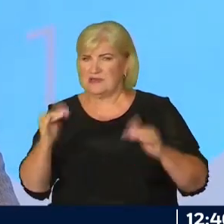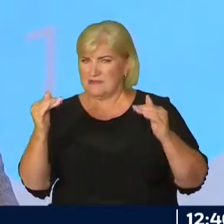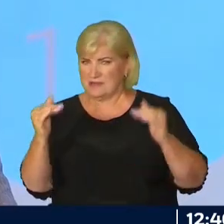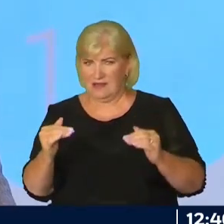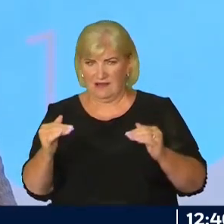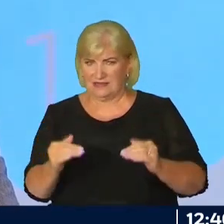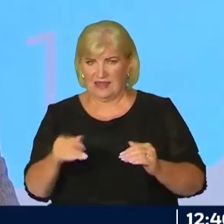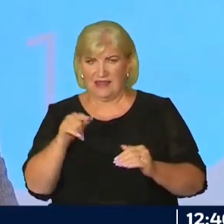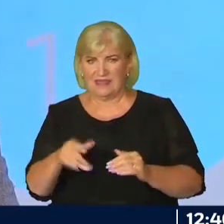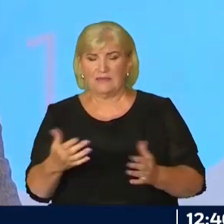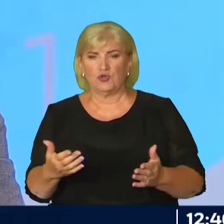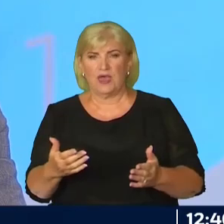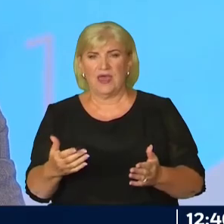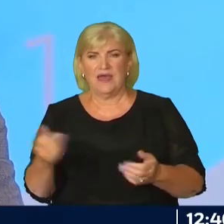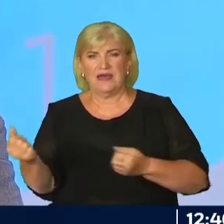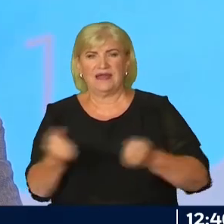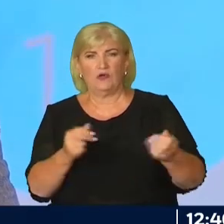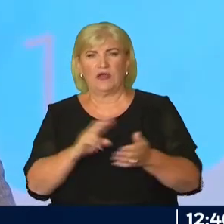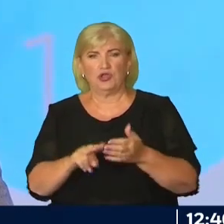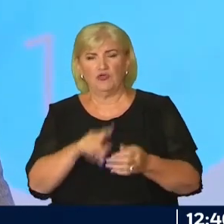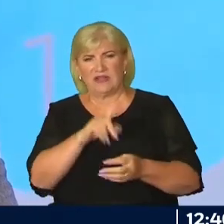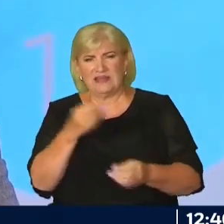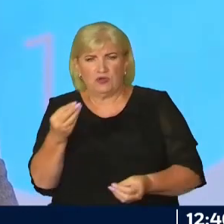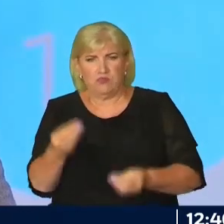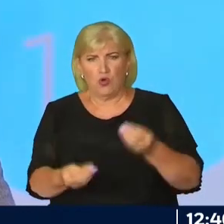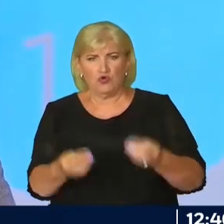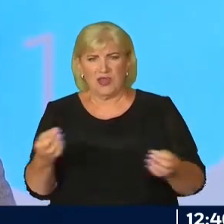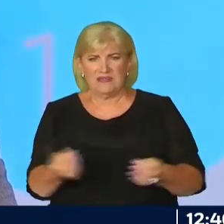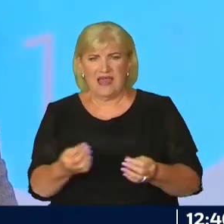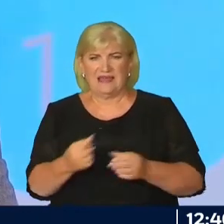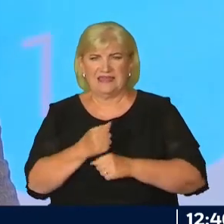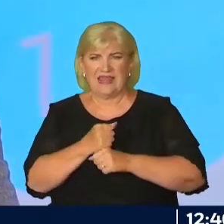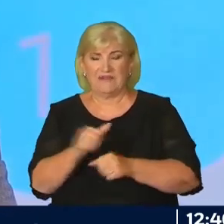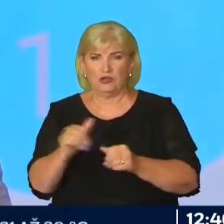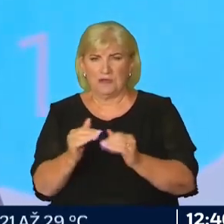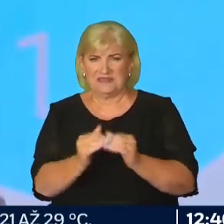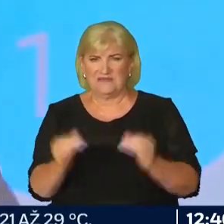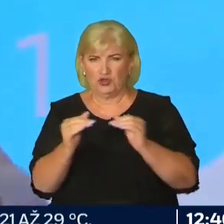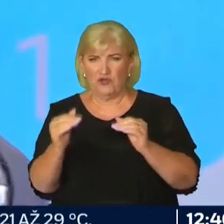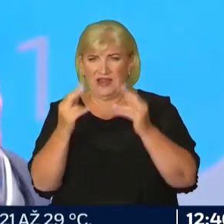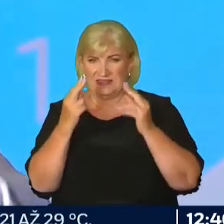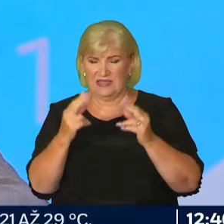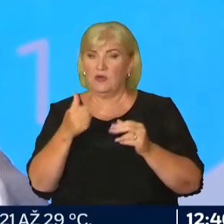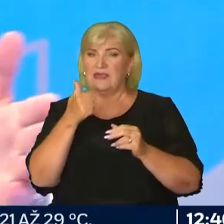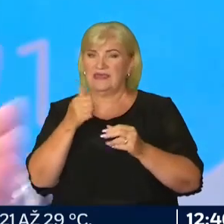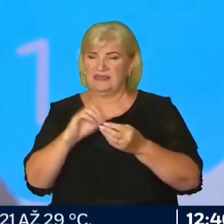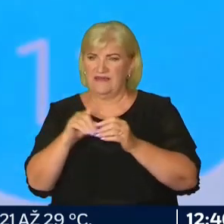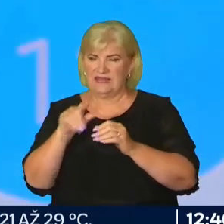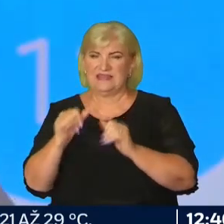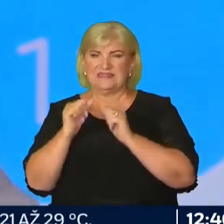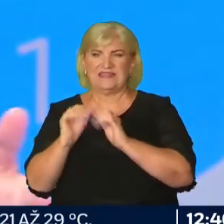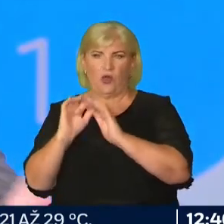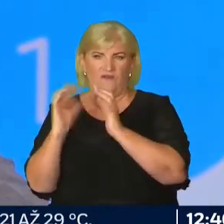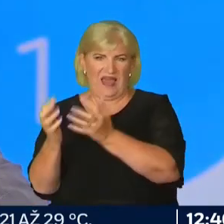tým, že by sa, nedaj Bože, regulačný úrad pokúšal o nejaké návrhy, ktoré by zvyšovali celu. Pretože jedna vec je silová, samozrejme